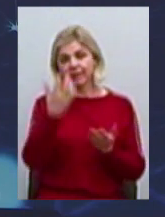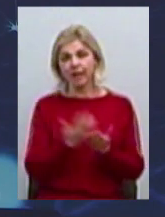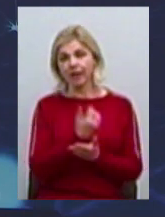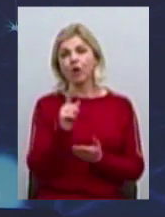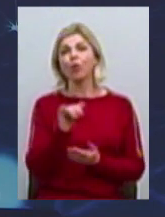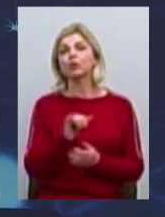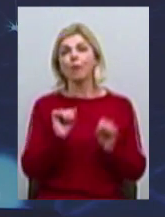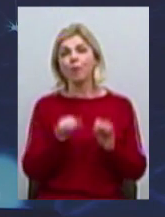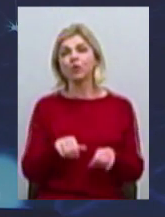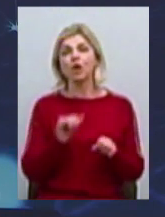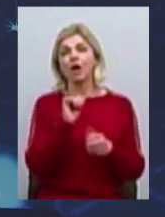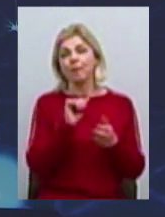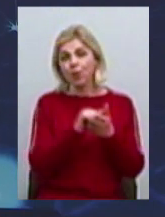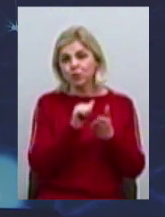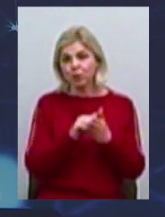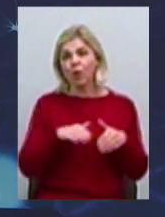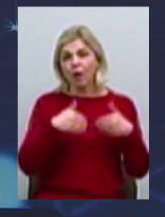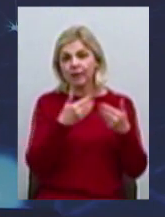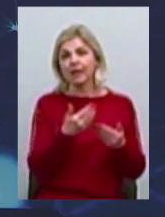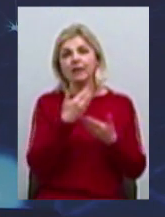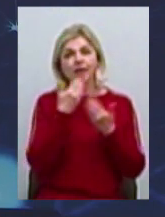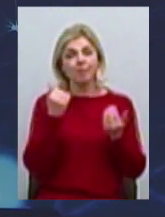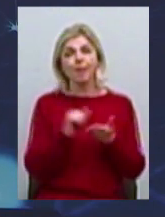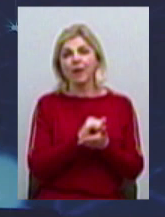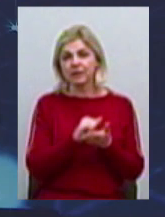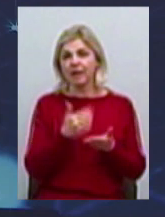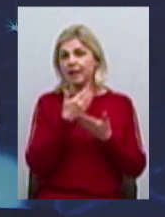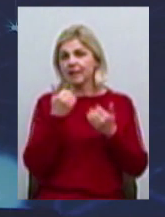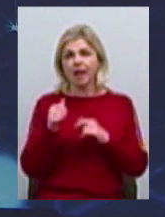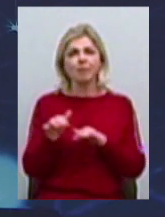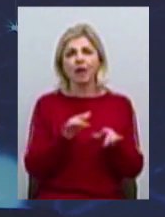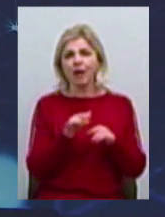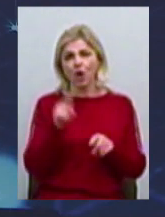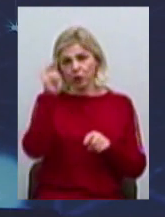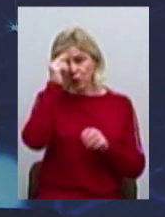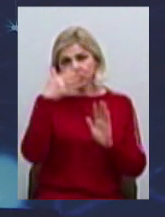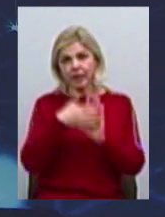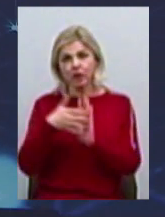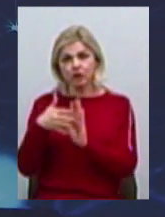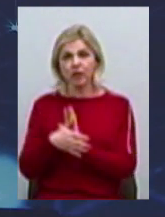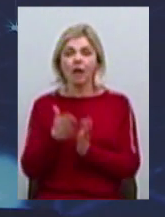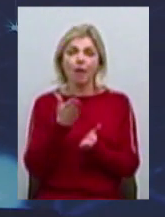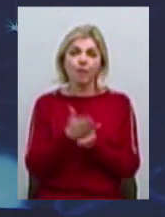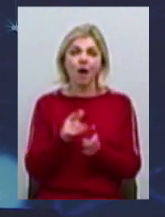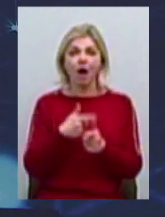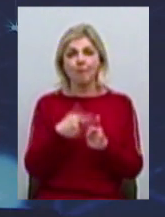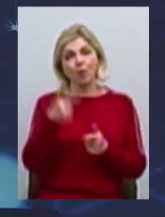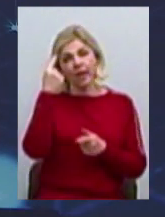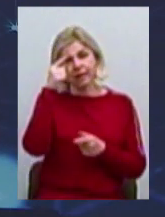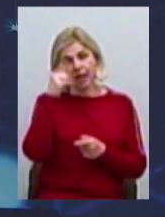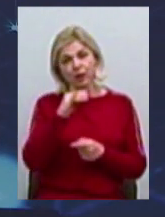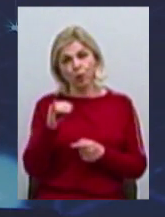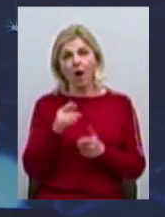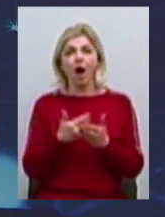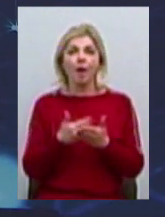постукати, не маючи ні презентаційних матеріалів, ні маркетингових досліджень, маючи або саму ідею, або,